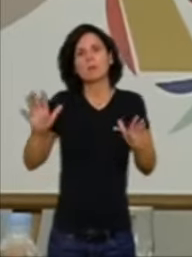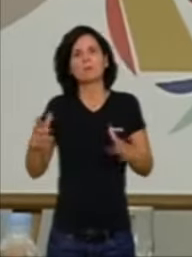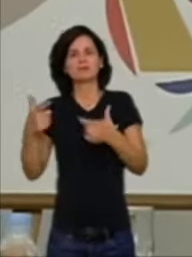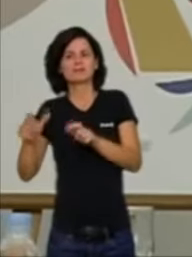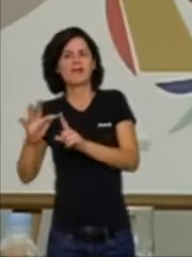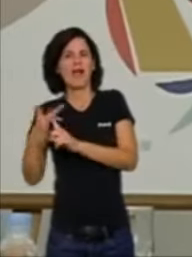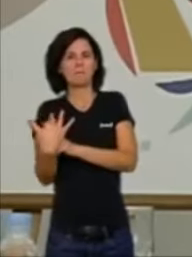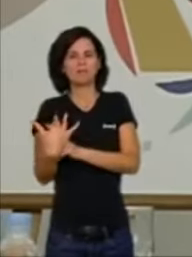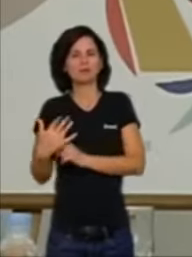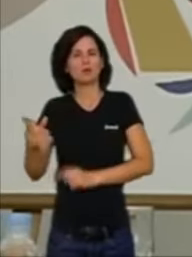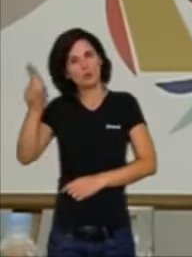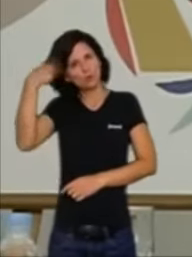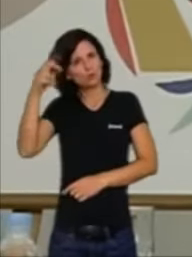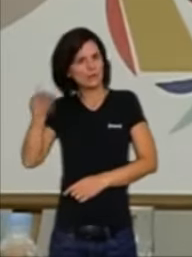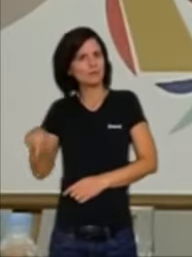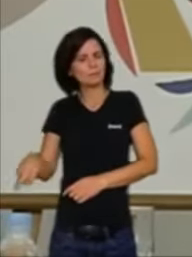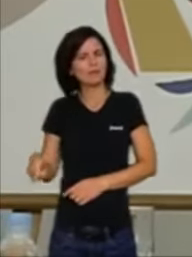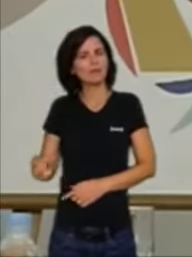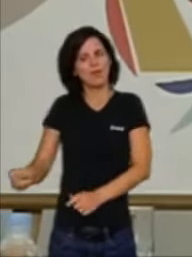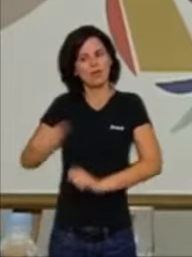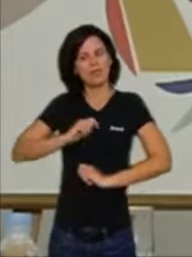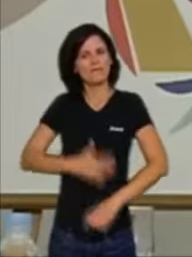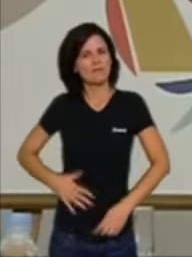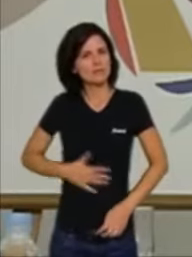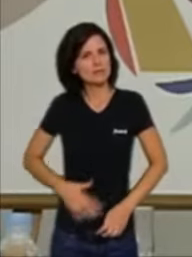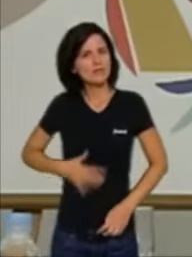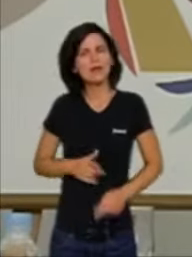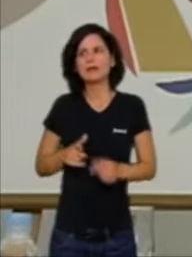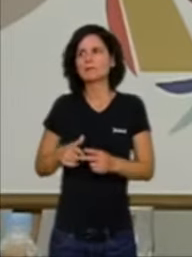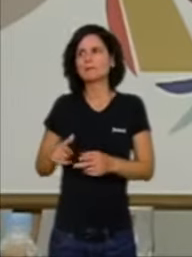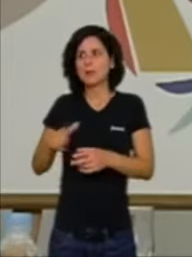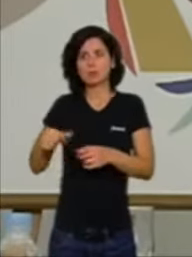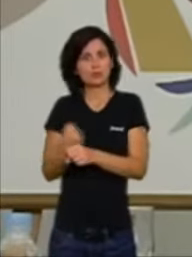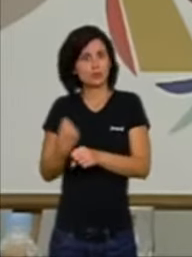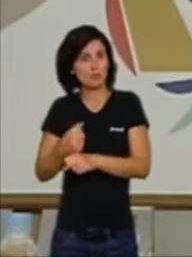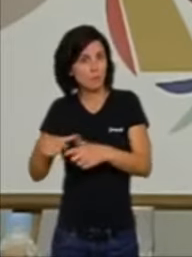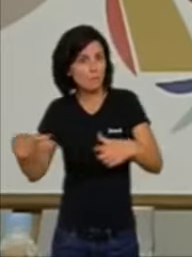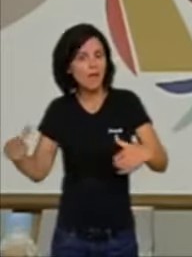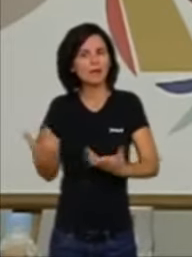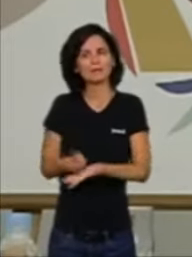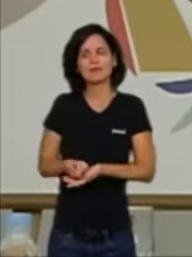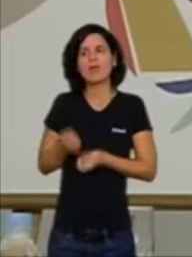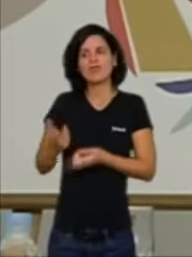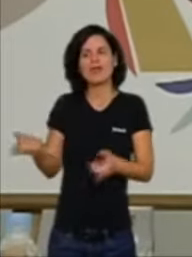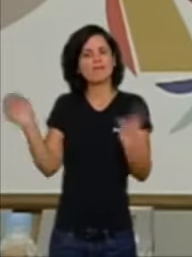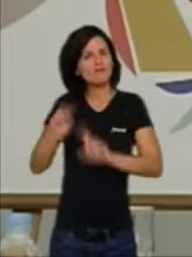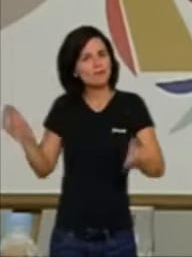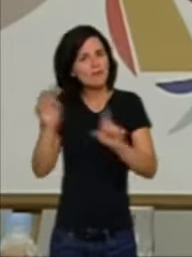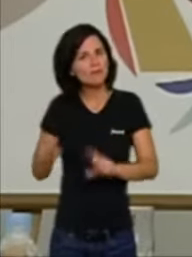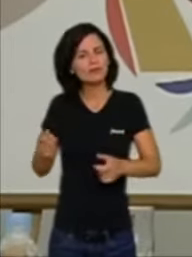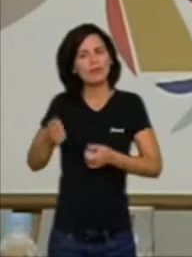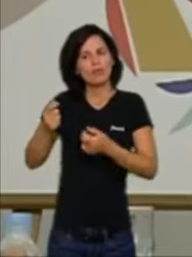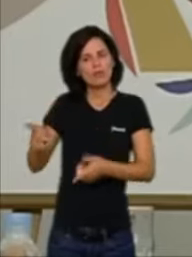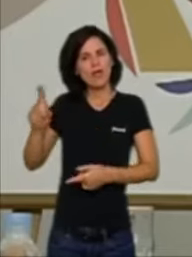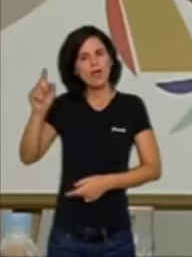àmbit que crea ocupació, que genera benestar, que a més genera formació i educació de les